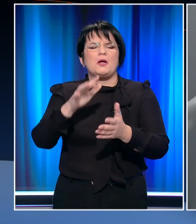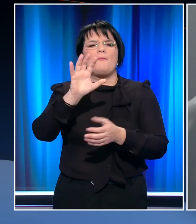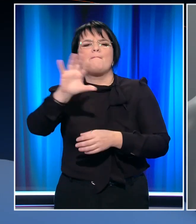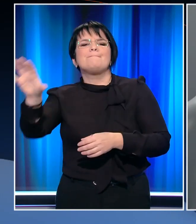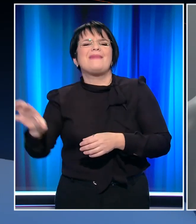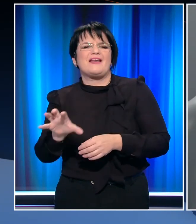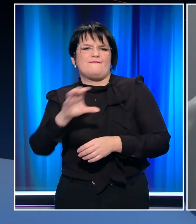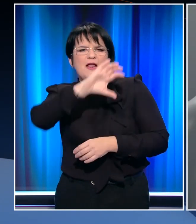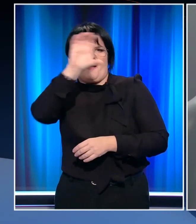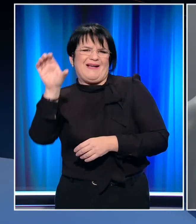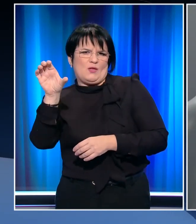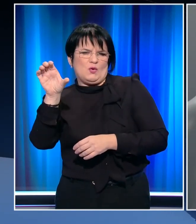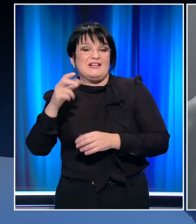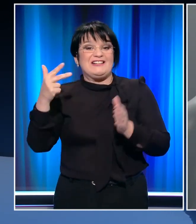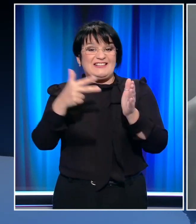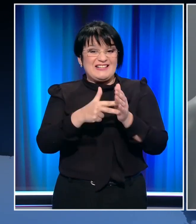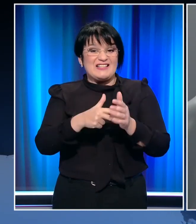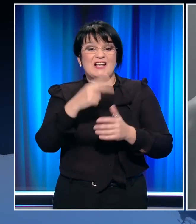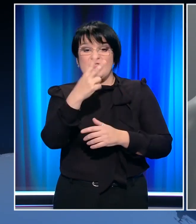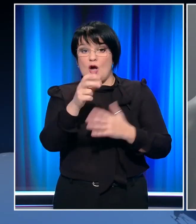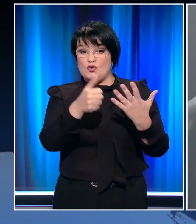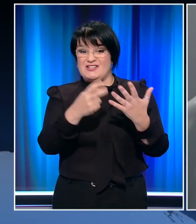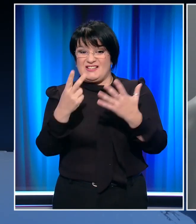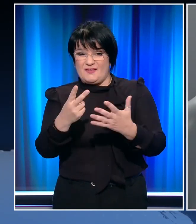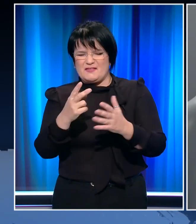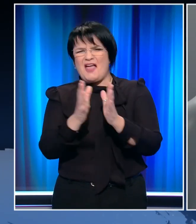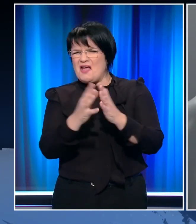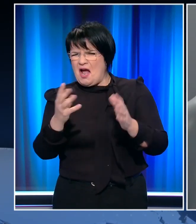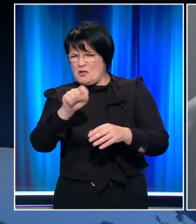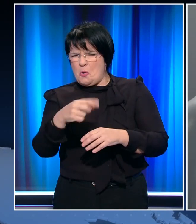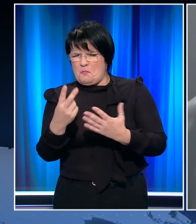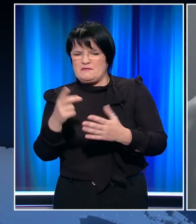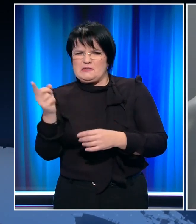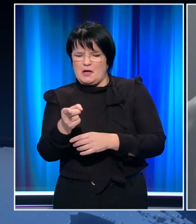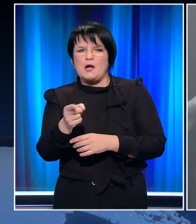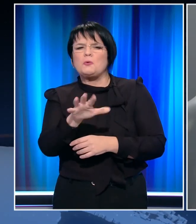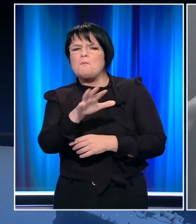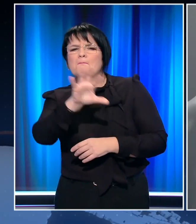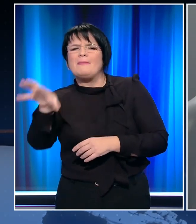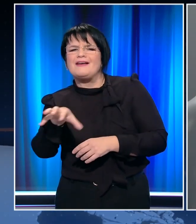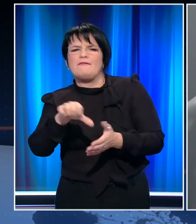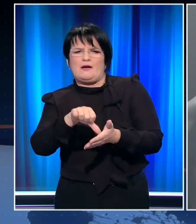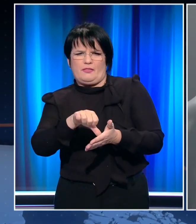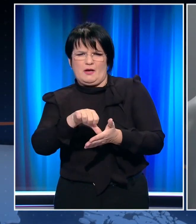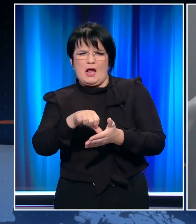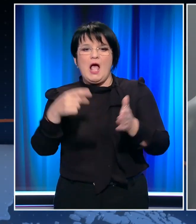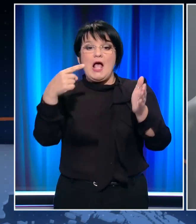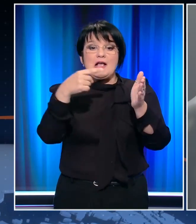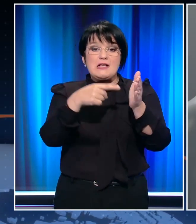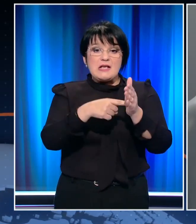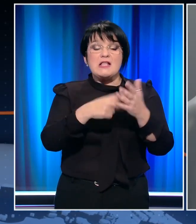περιφέρεια Κεντρικής Μακεδονίας. Τα 3.267, ποσοστό 19,7% στην περιφέρεια Αττικής. Τα 1